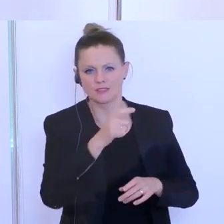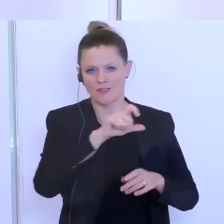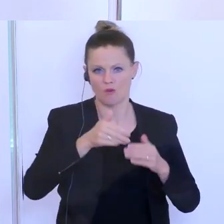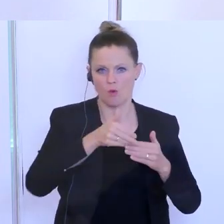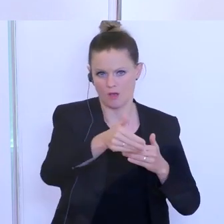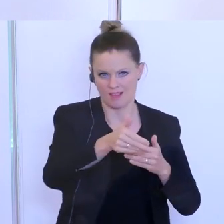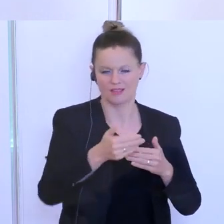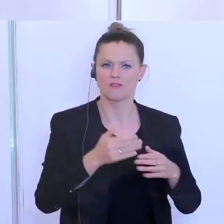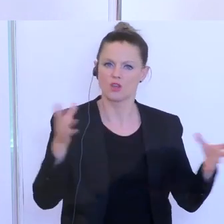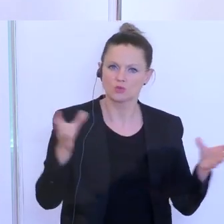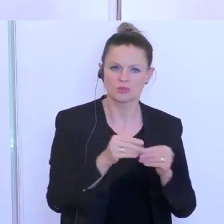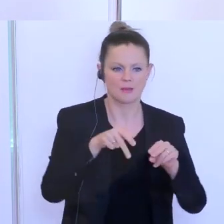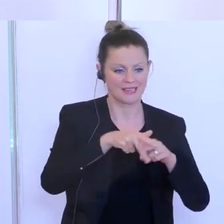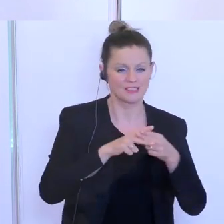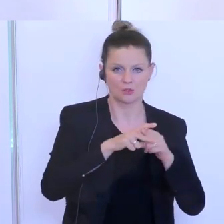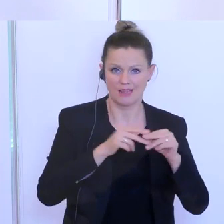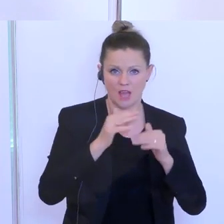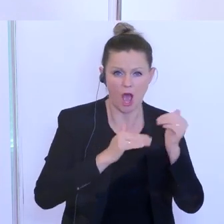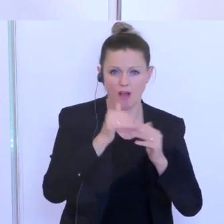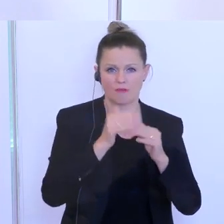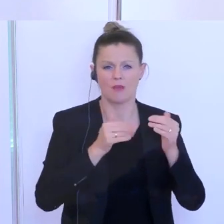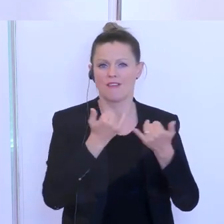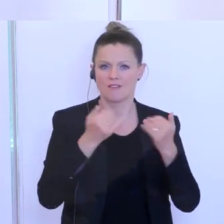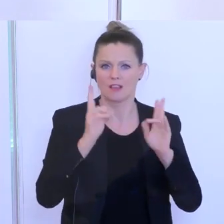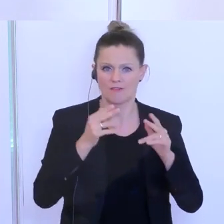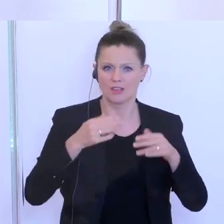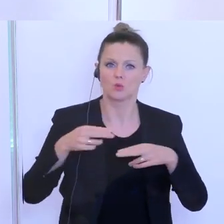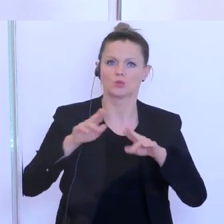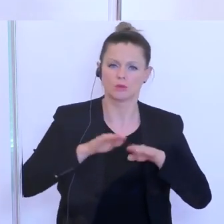gemeinsam Instrumente definieren zu können, wie es wieder aufwärts geht.